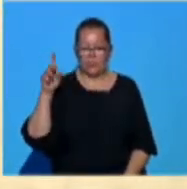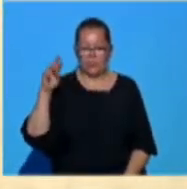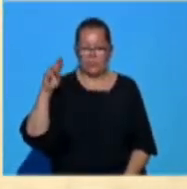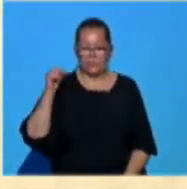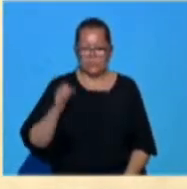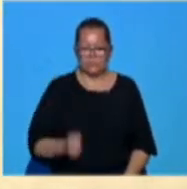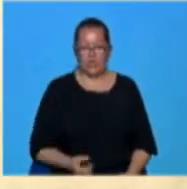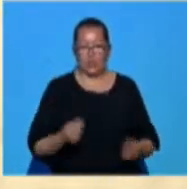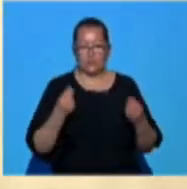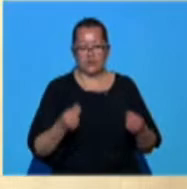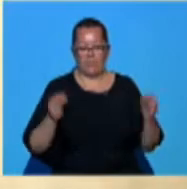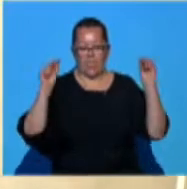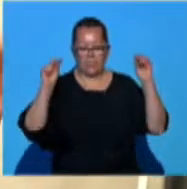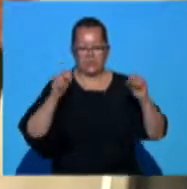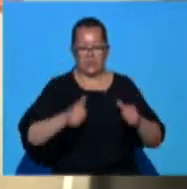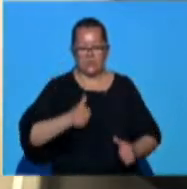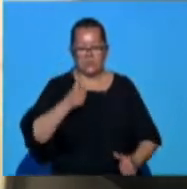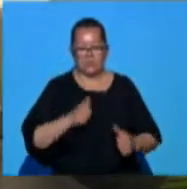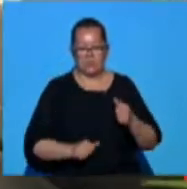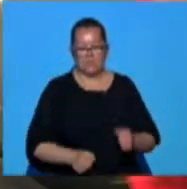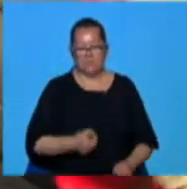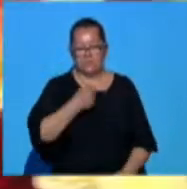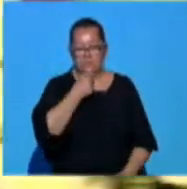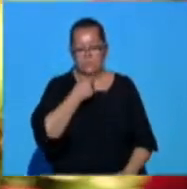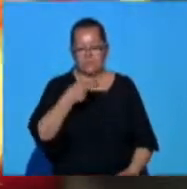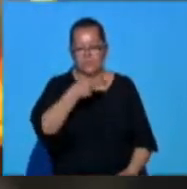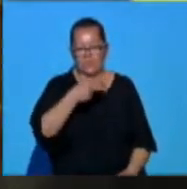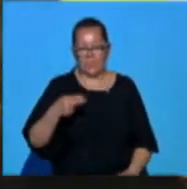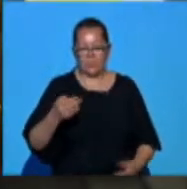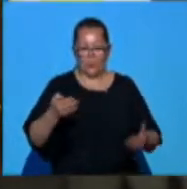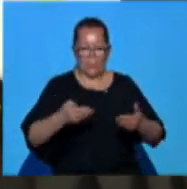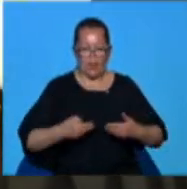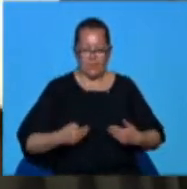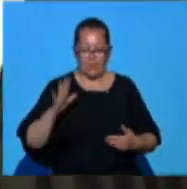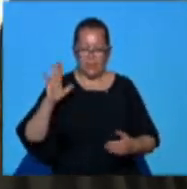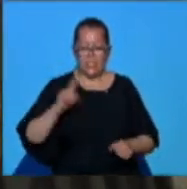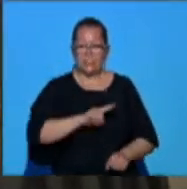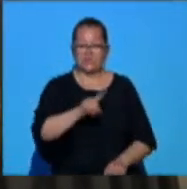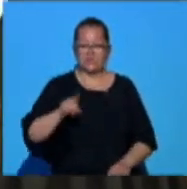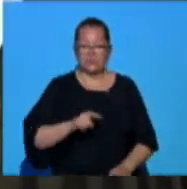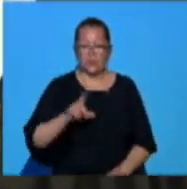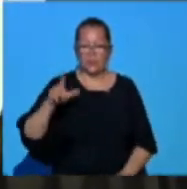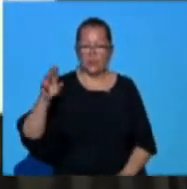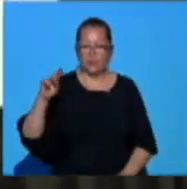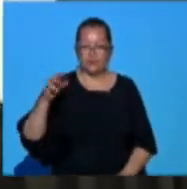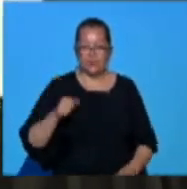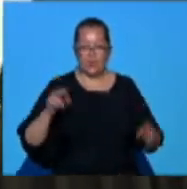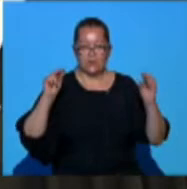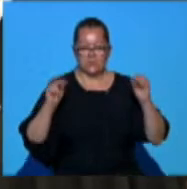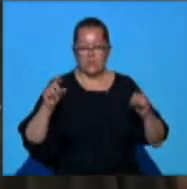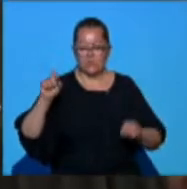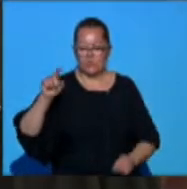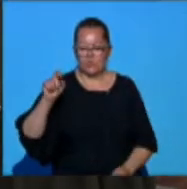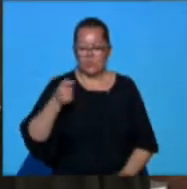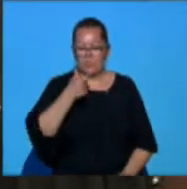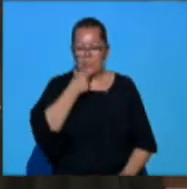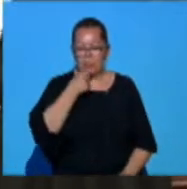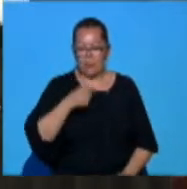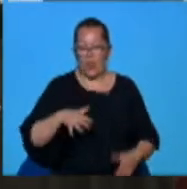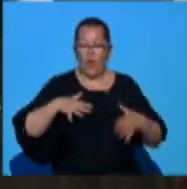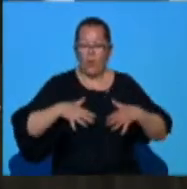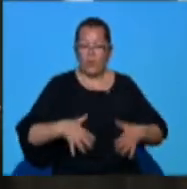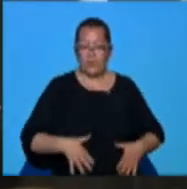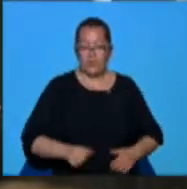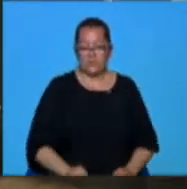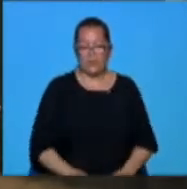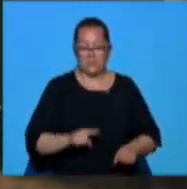desemnat cel mai bun antrenor român al anului, titlu pe care l-a mai primit de cinci ori. Mircea Lucescu a antrenat 12 ani în Ucraina,